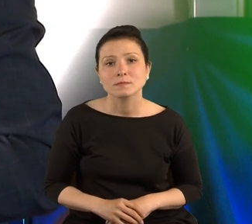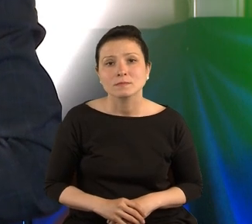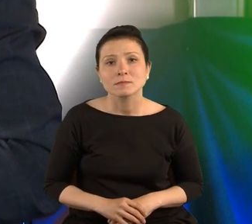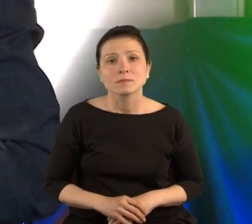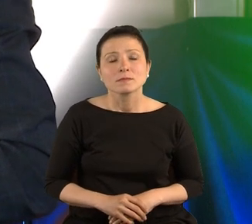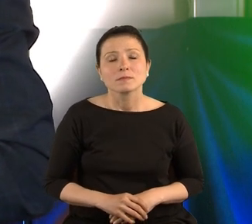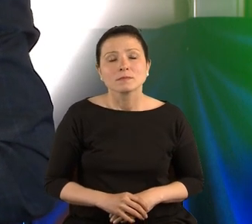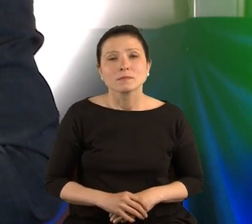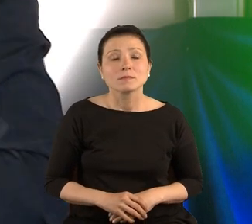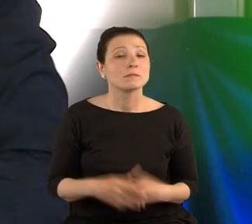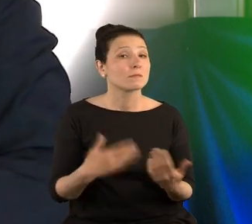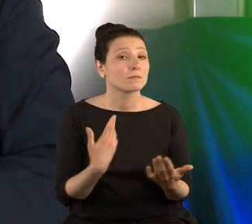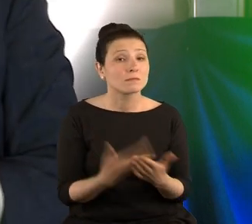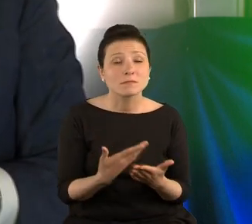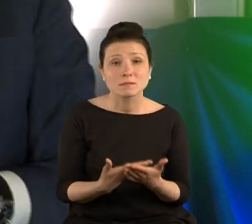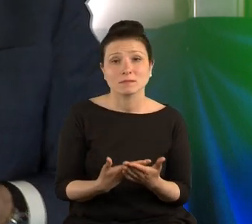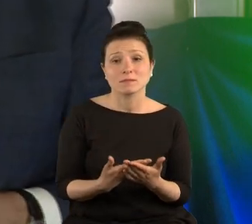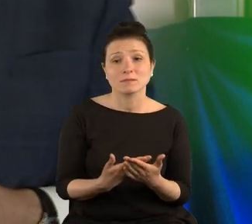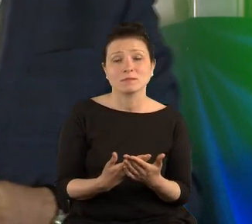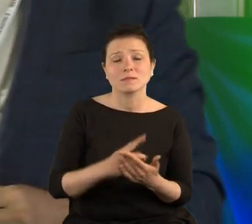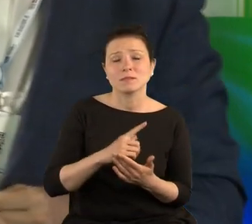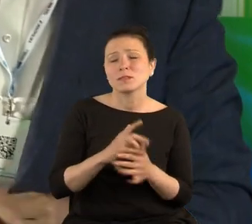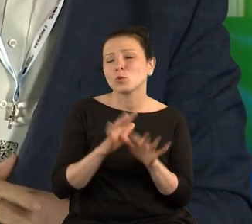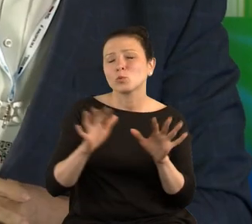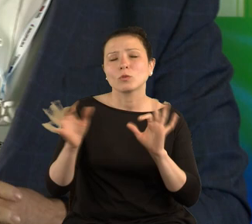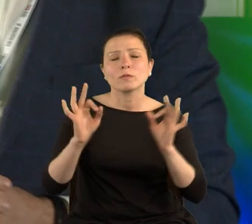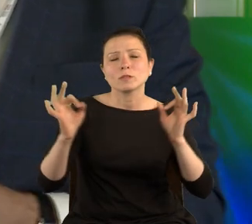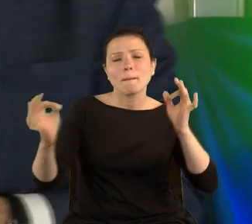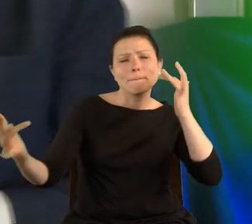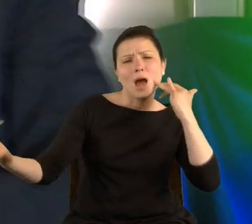Ponieważ żyjemy w smogu informacyjnym.